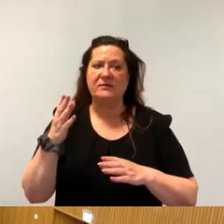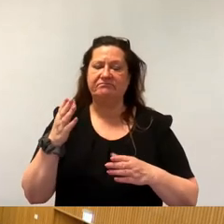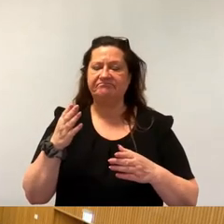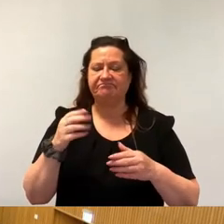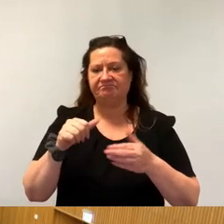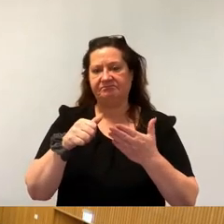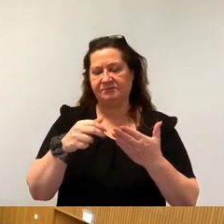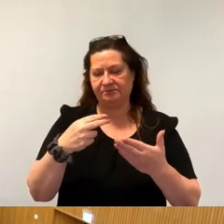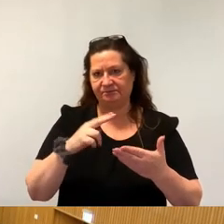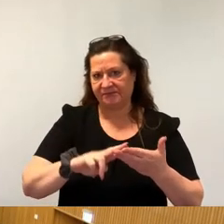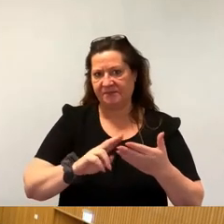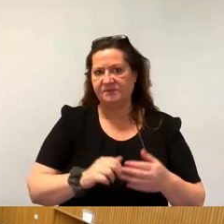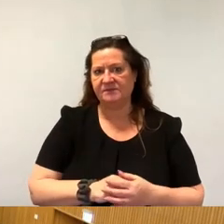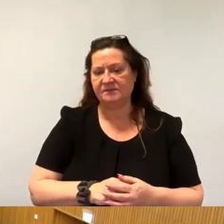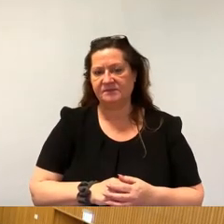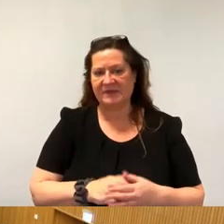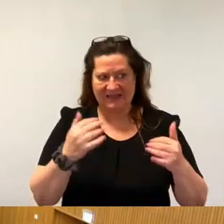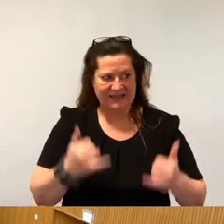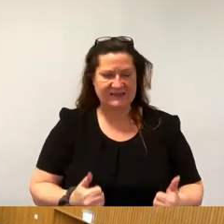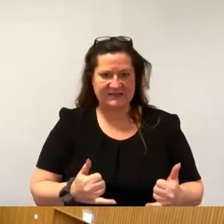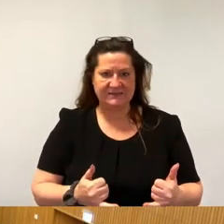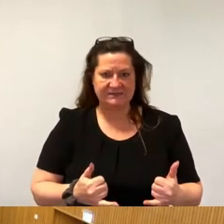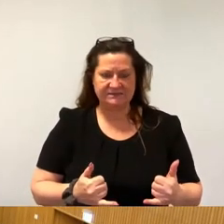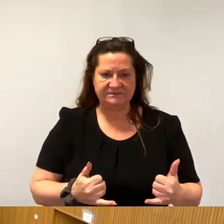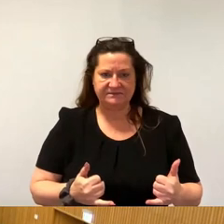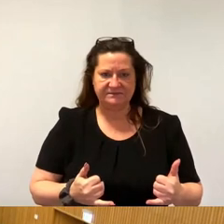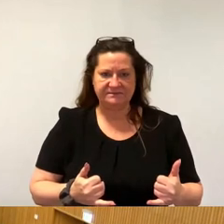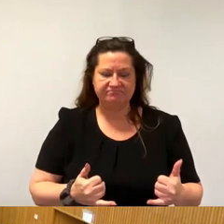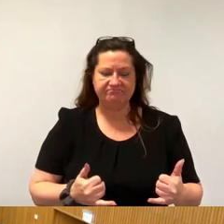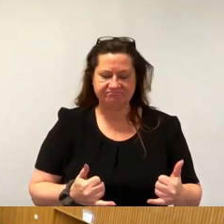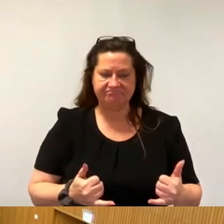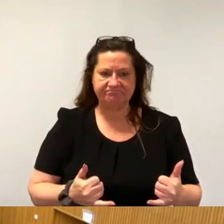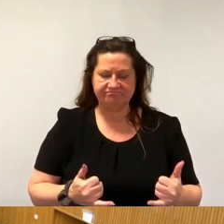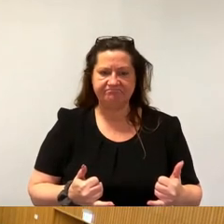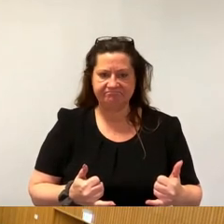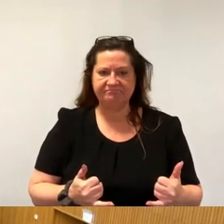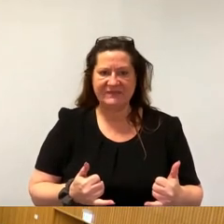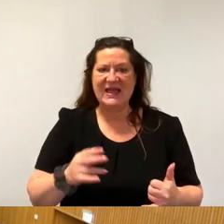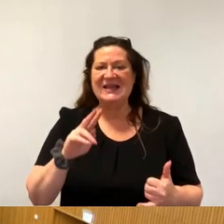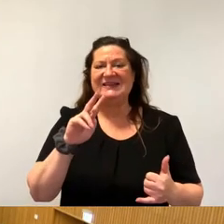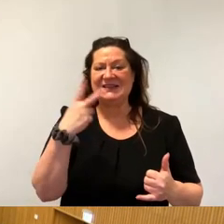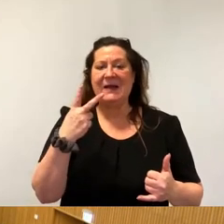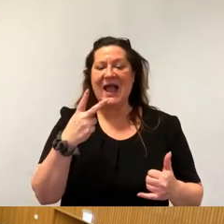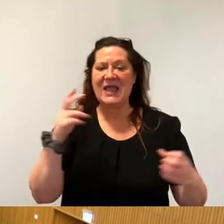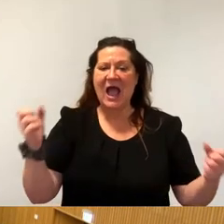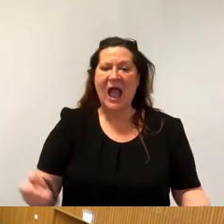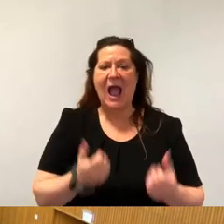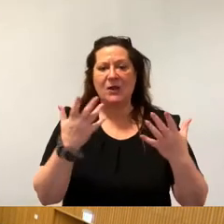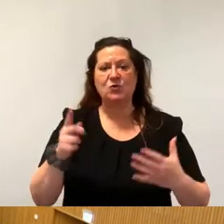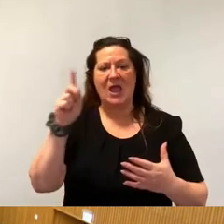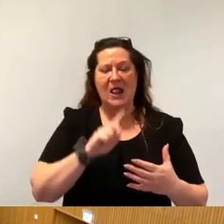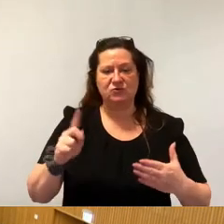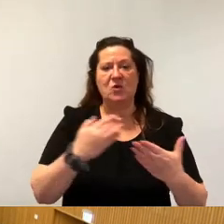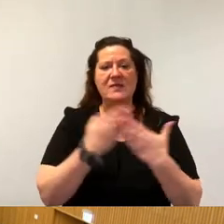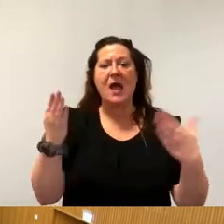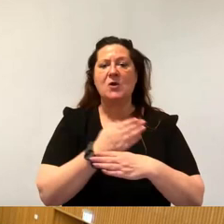Wir kommen damit zur zweiten Aktuellen Stunde, Tagesordnungspunkt 5,